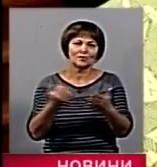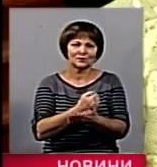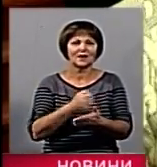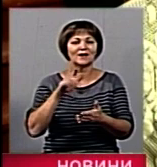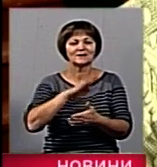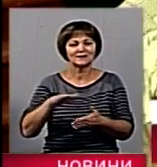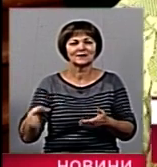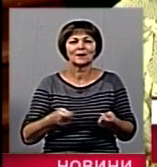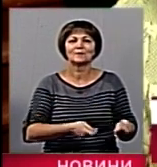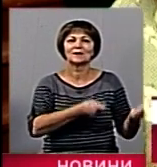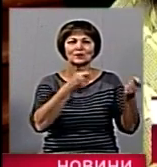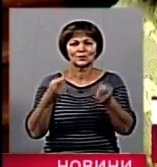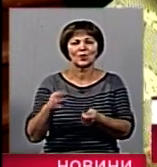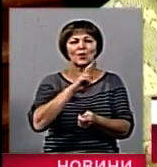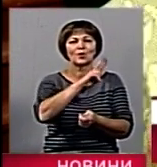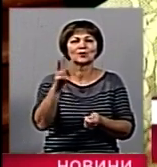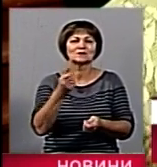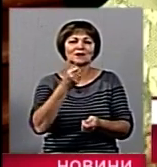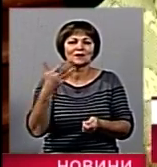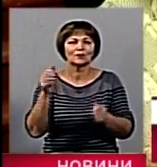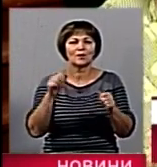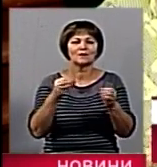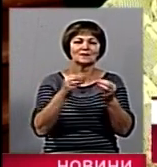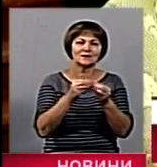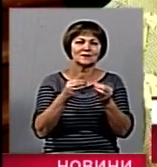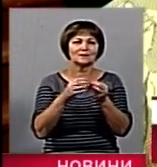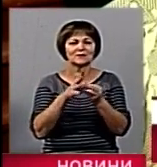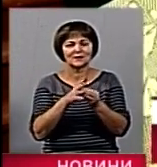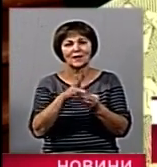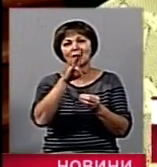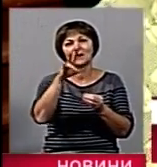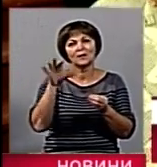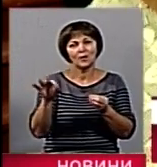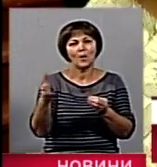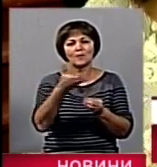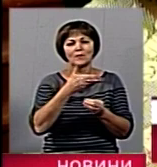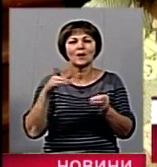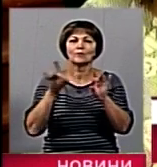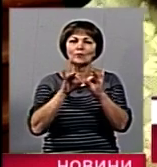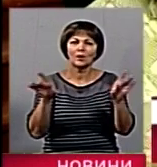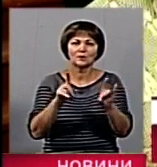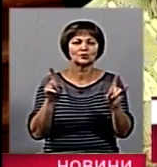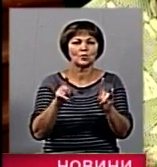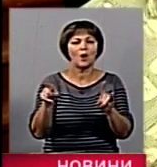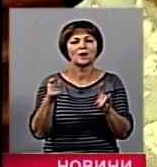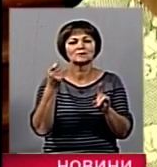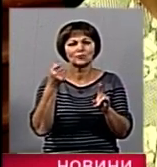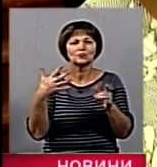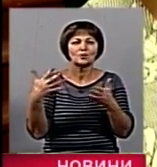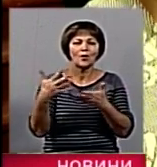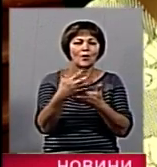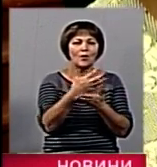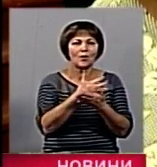Дітки приносять, хто скільки може, по 10, по 15, але ми їм пояснюємо, що з миру по ниці,